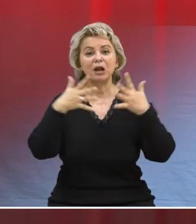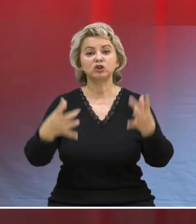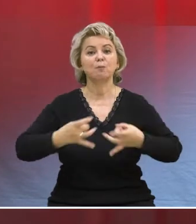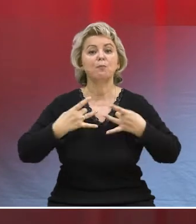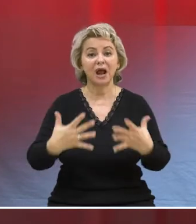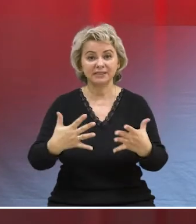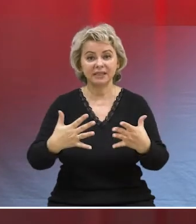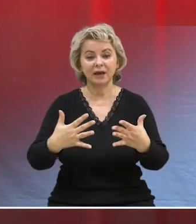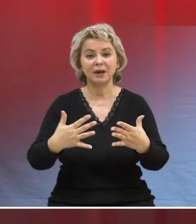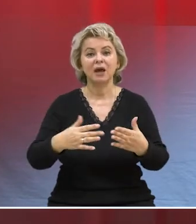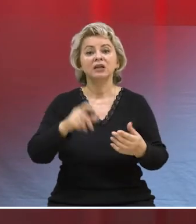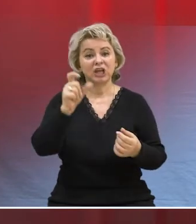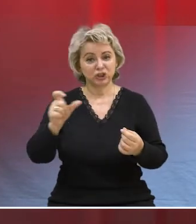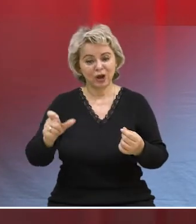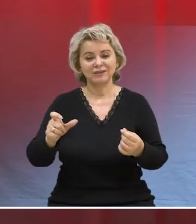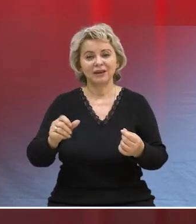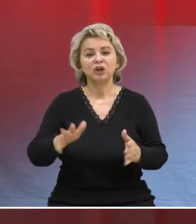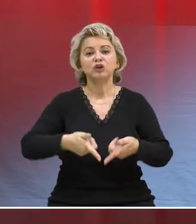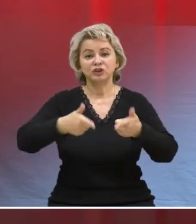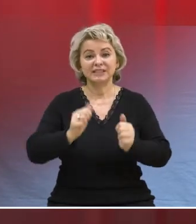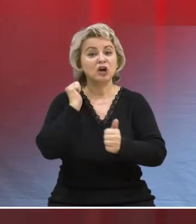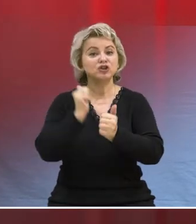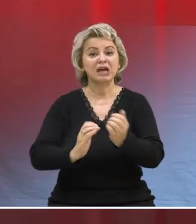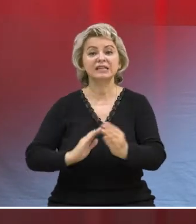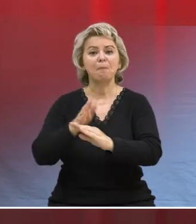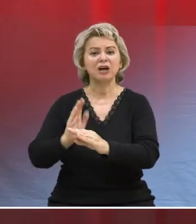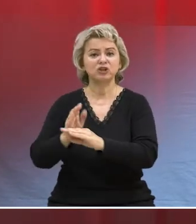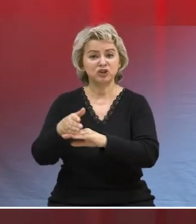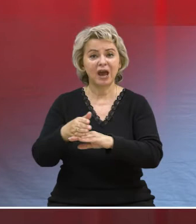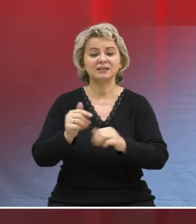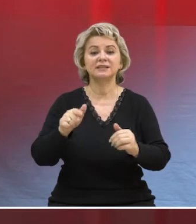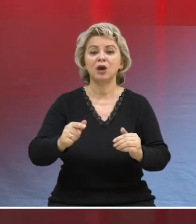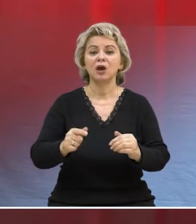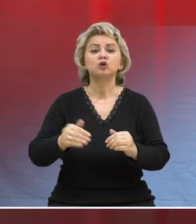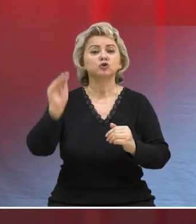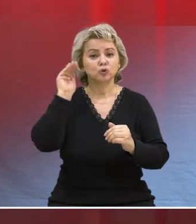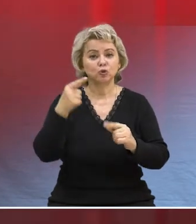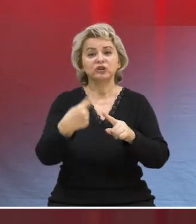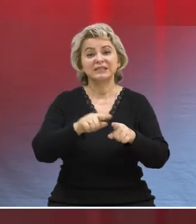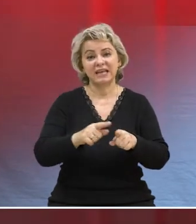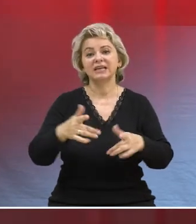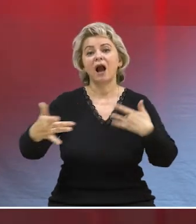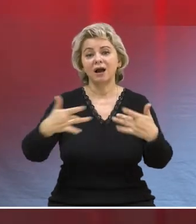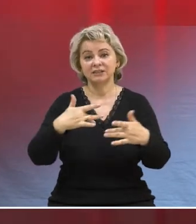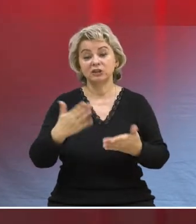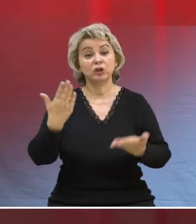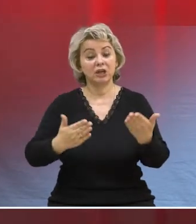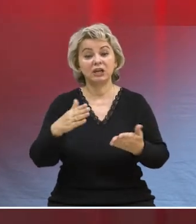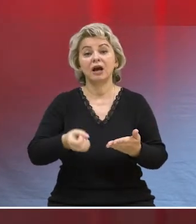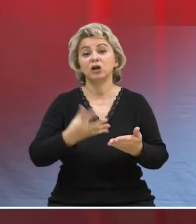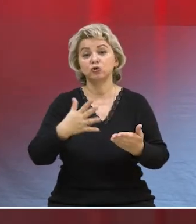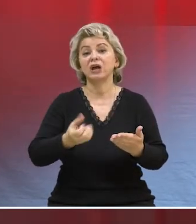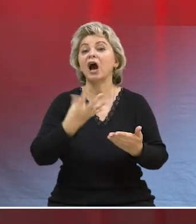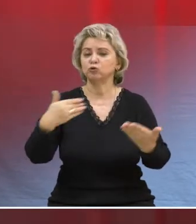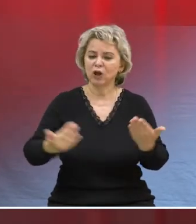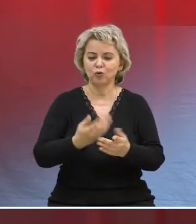с большим праздником, дончане, и действительно почаще посещайте, почаще слушайте теперь эти концерты, и, ну,